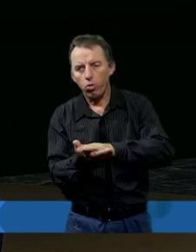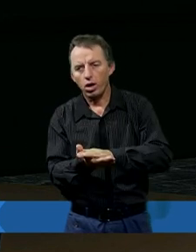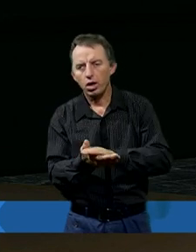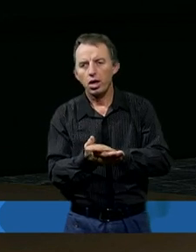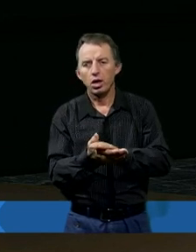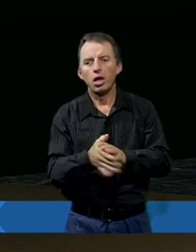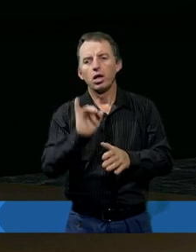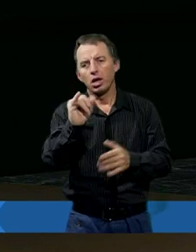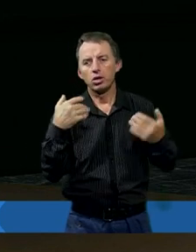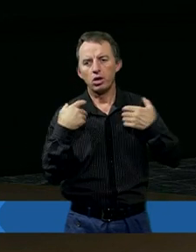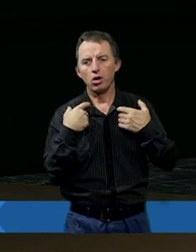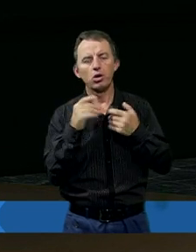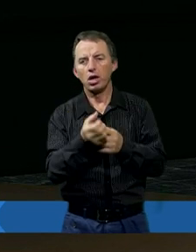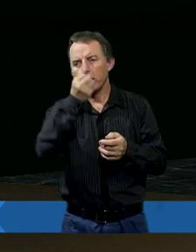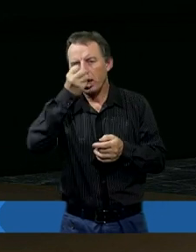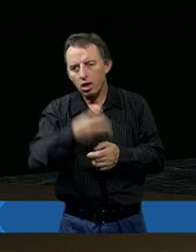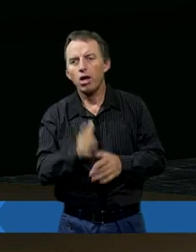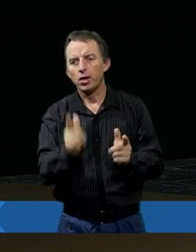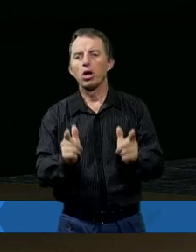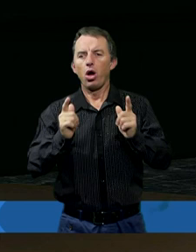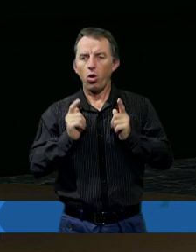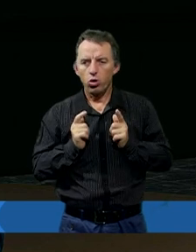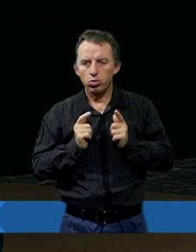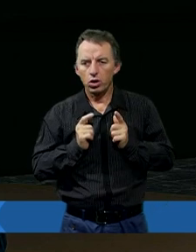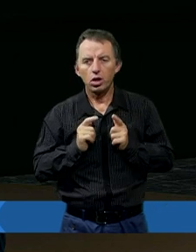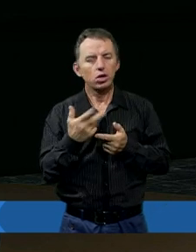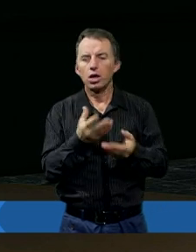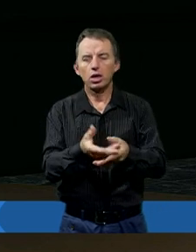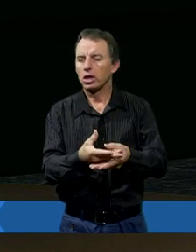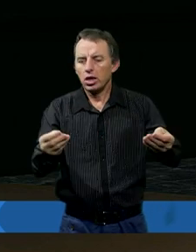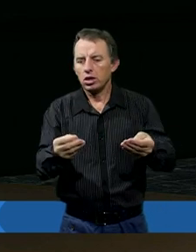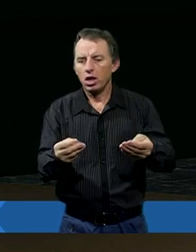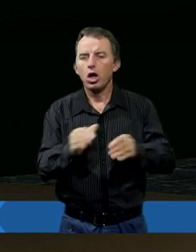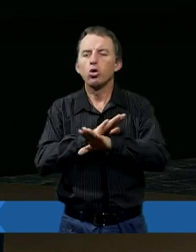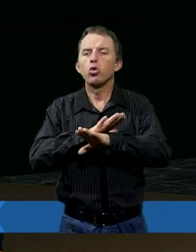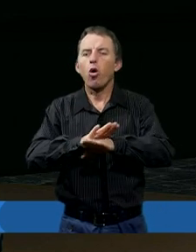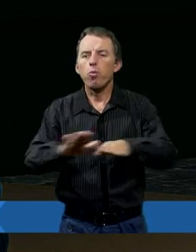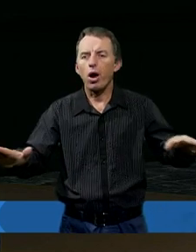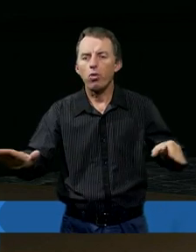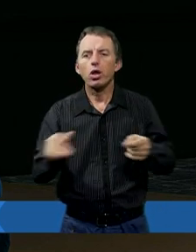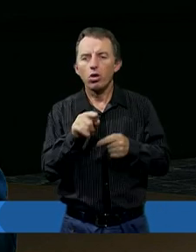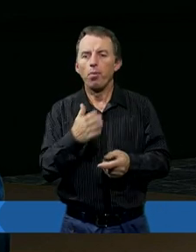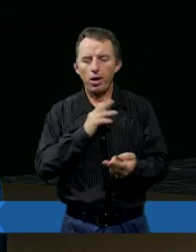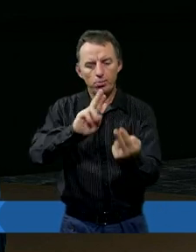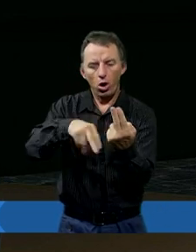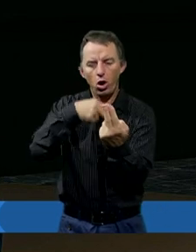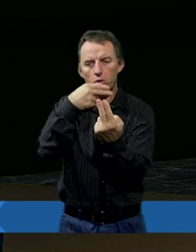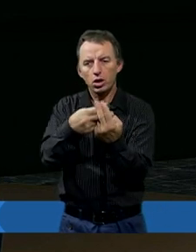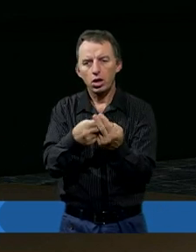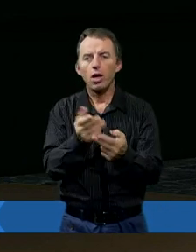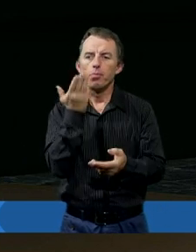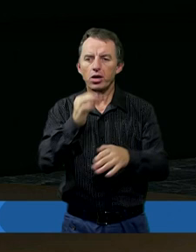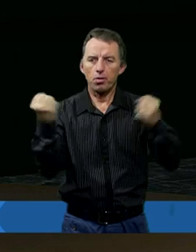że Jego jestestwo nie zaginie. On będzie odpoczywał, ale On nie zniknie zupełnie. I potem mamy odpowiedź wyeksponowaną